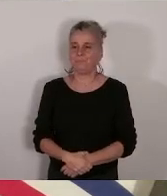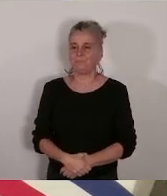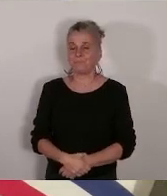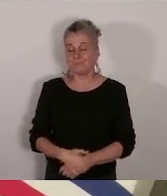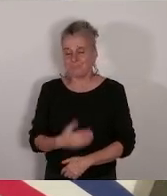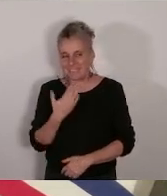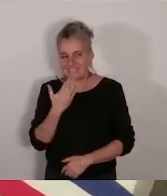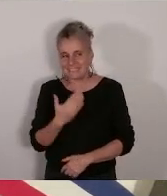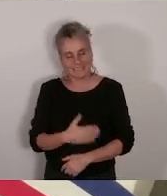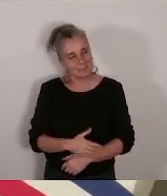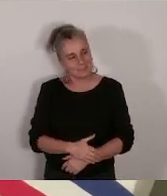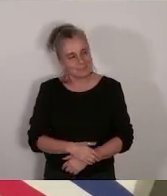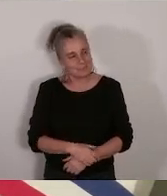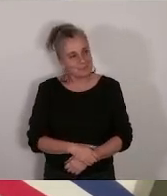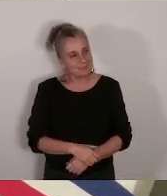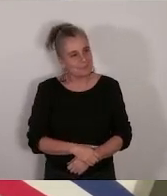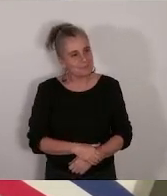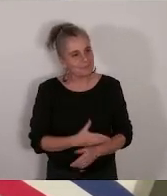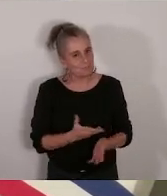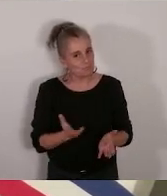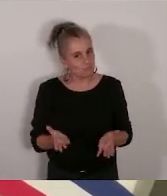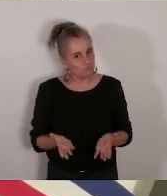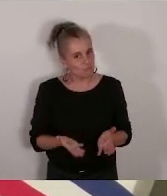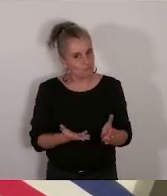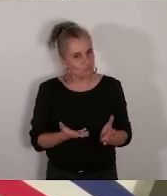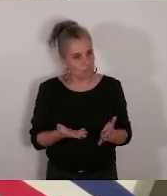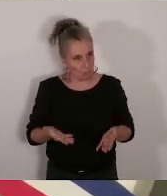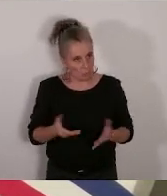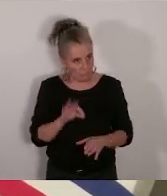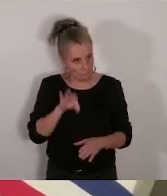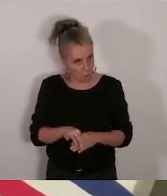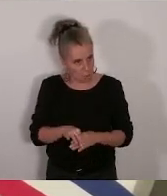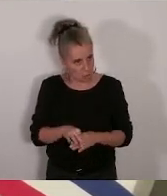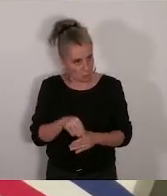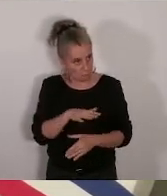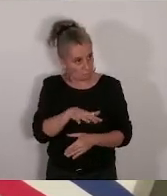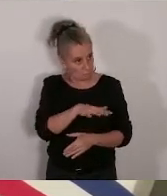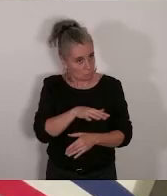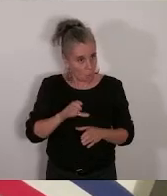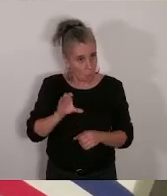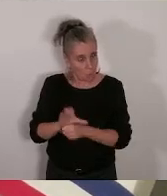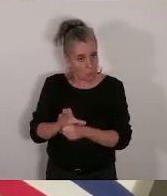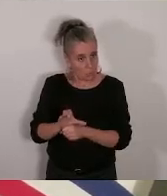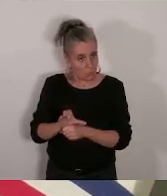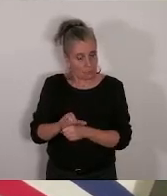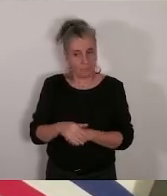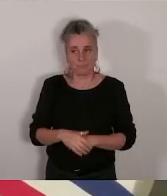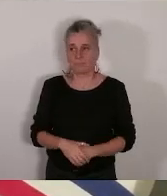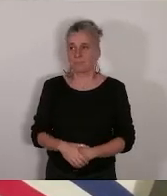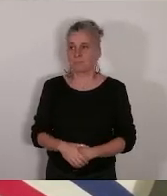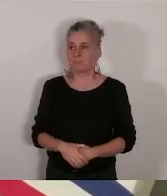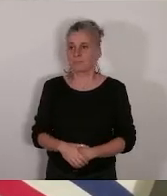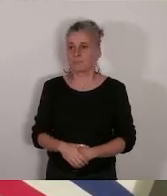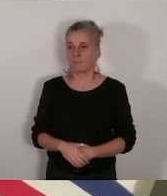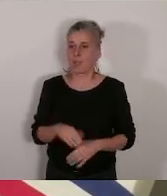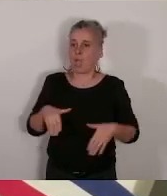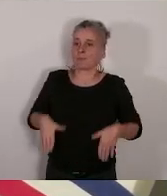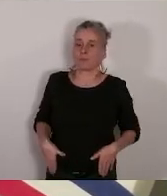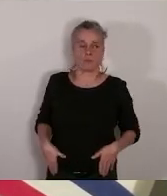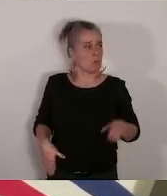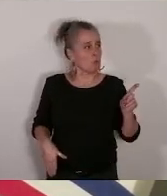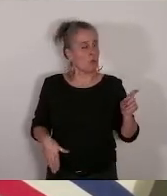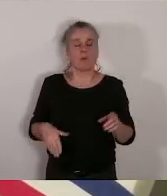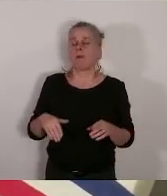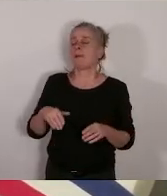Merci. Je passe au vote. Y a-t-il des contre ce rapport ? Des Je vais intervenir, madame la